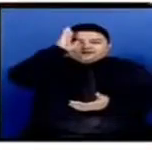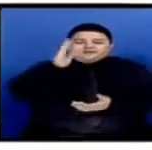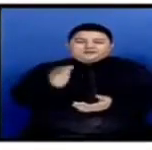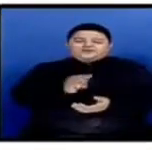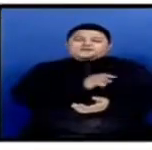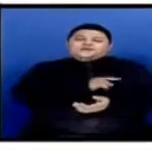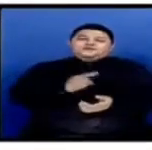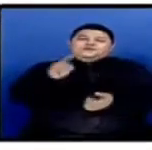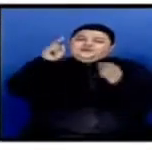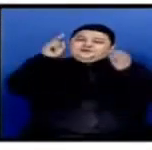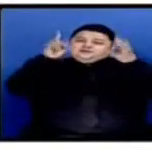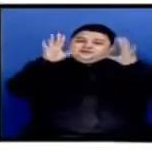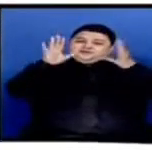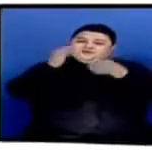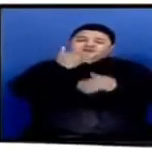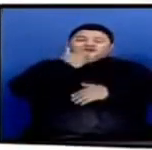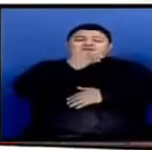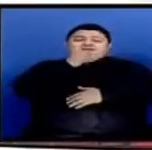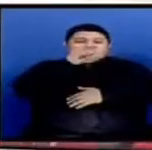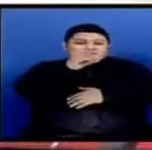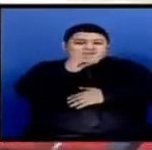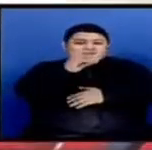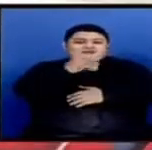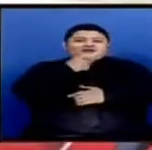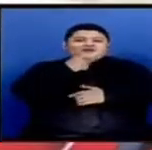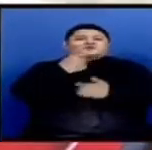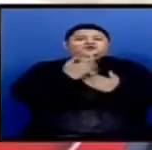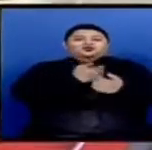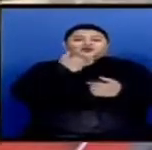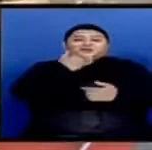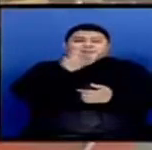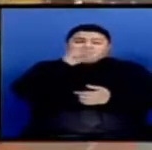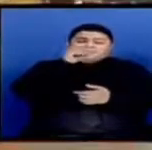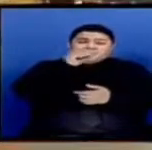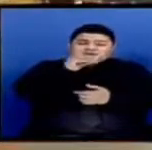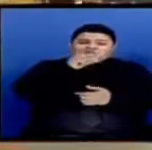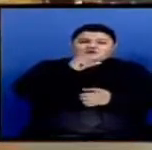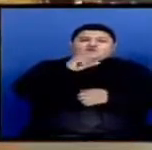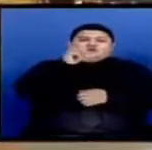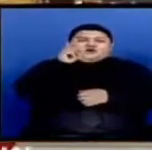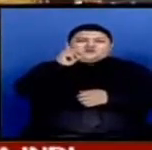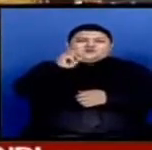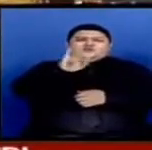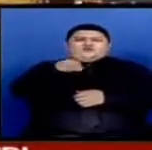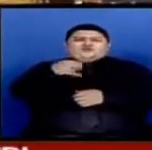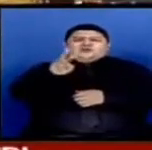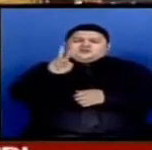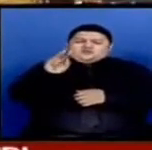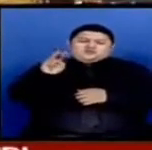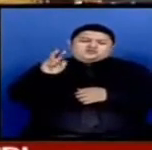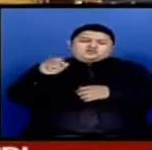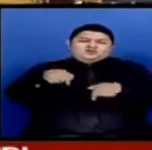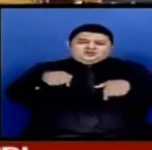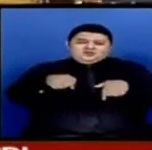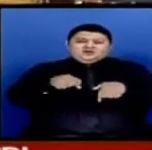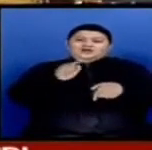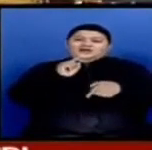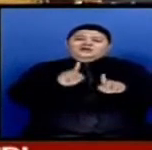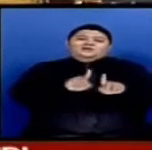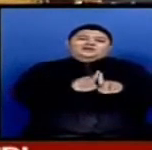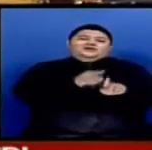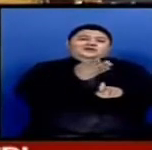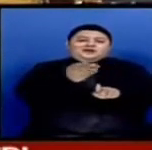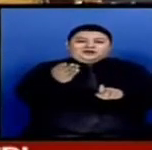Assalamualaikum warahmatullahi wabarakatuh. Selamat pagi pemirsa, kabar pagi edisi Rabu 22 Juni 2022. Kembali hadir penemani pagi Anda dengan